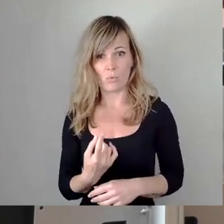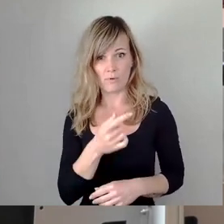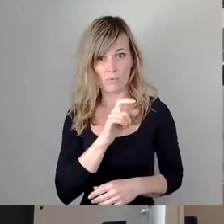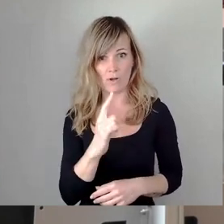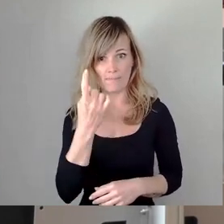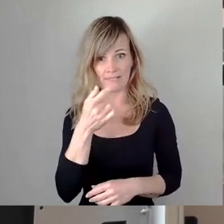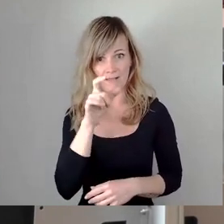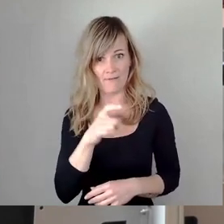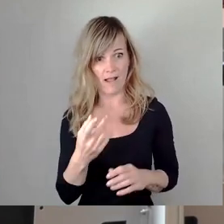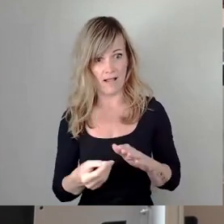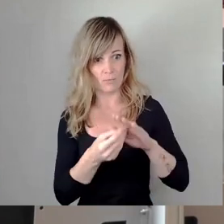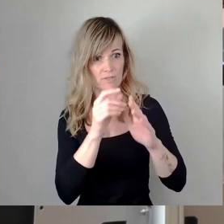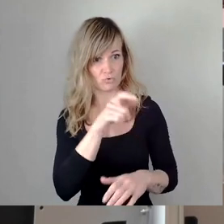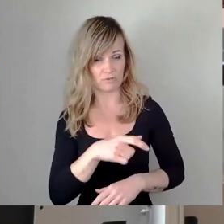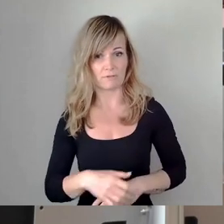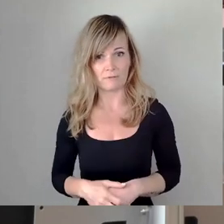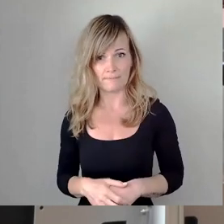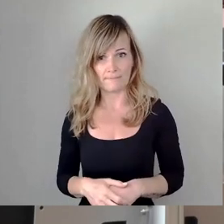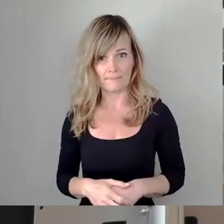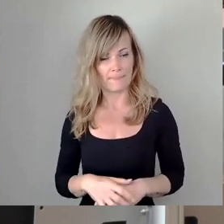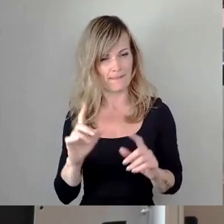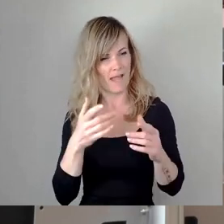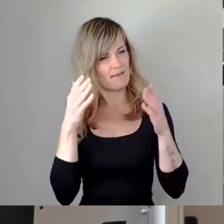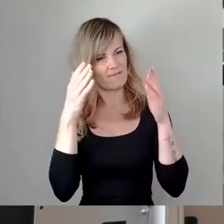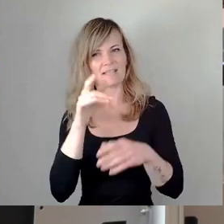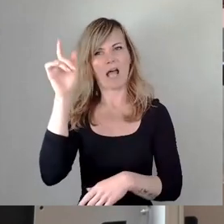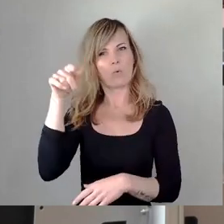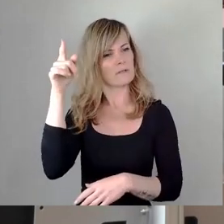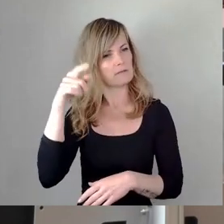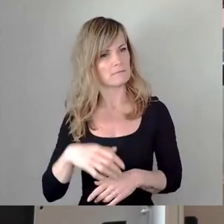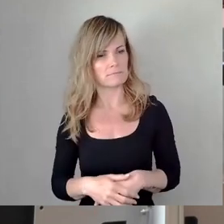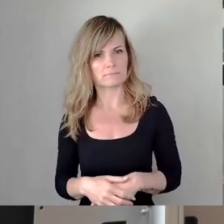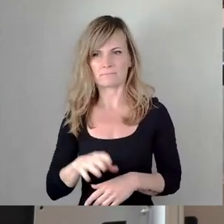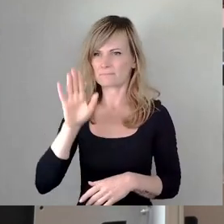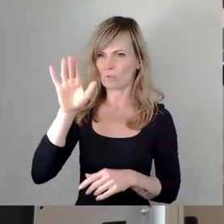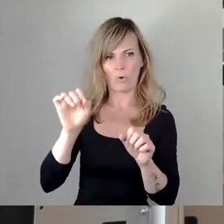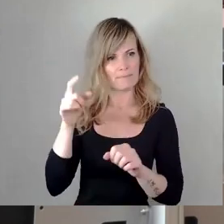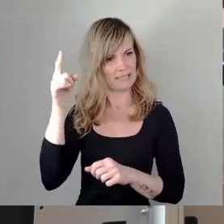unterstützt haben. Haben Sie kein Vertrauen mehr in Herrn Hilbert und seine Kompetenzen?